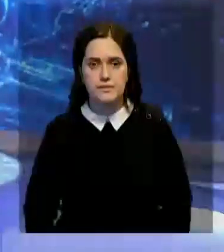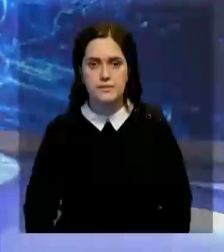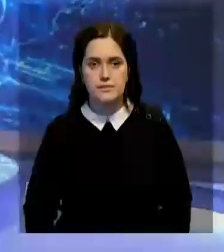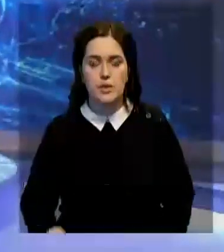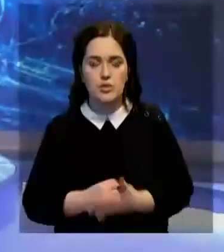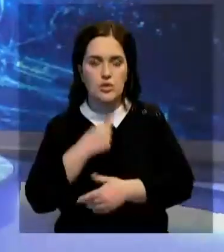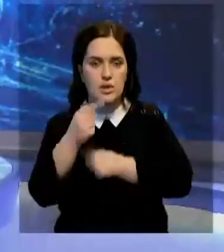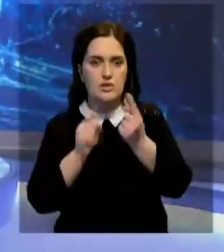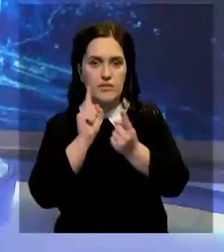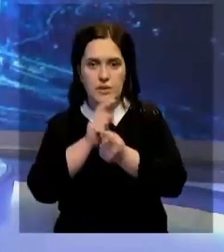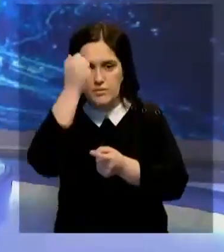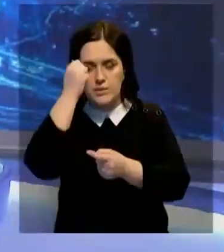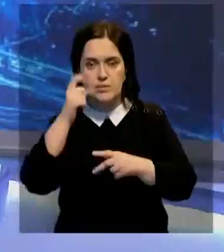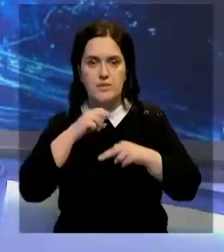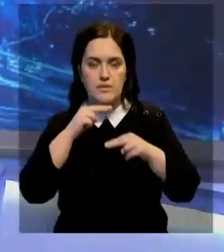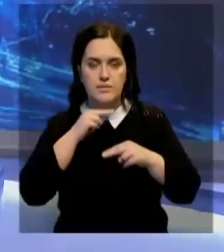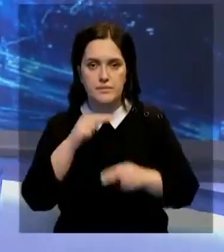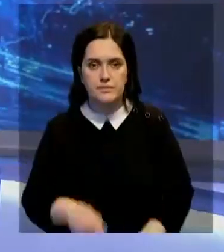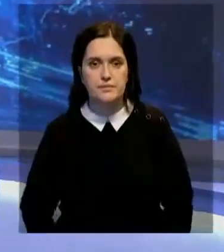И к этому часу у нас все. Всего доброго.